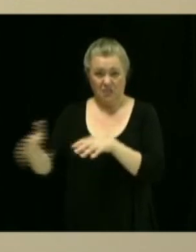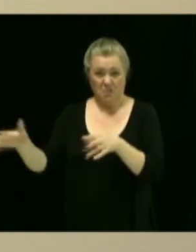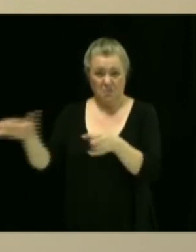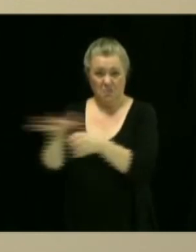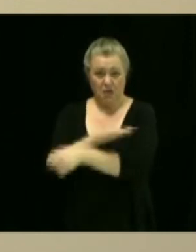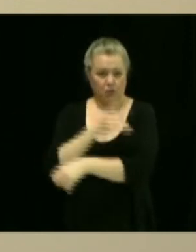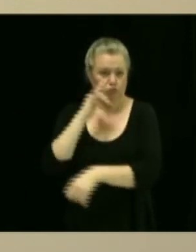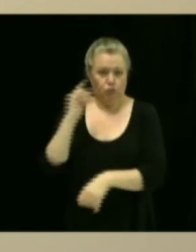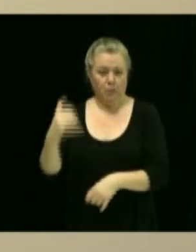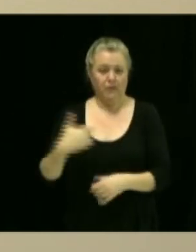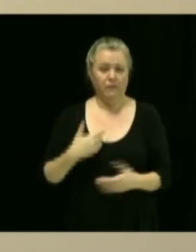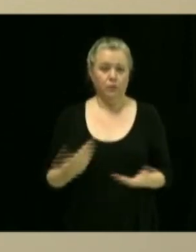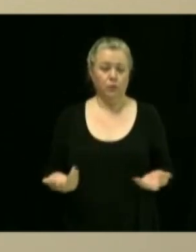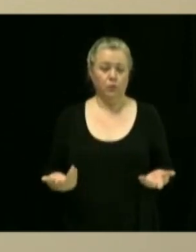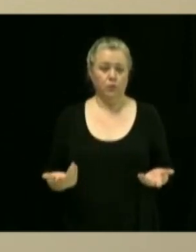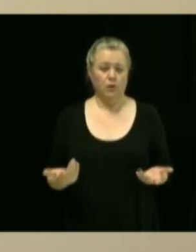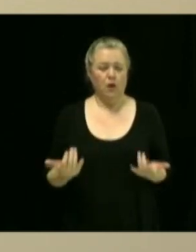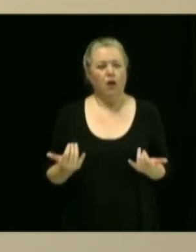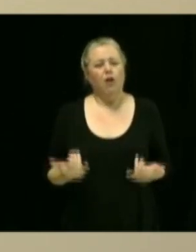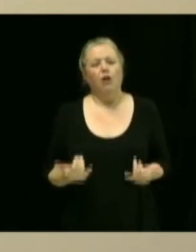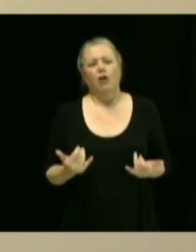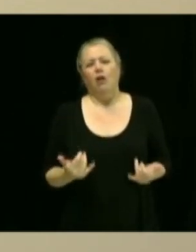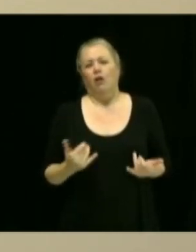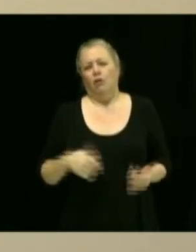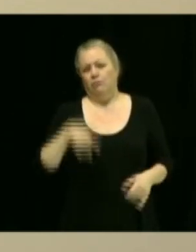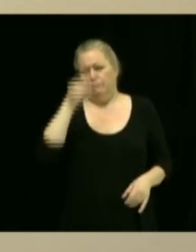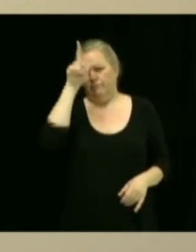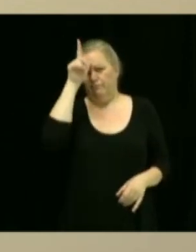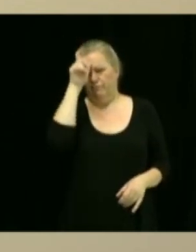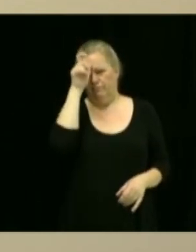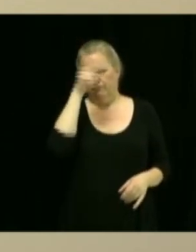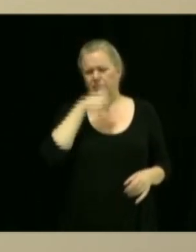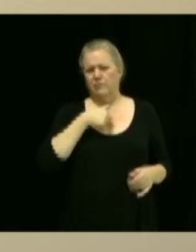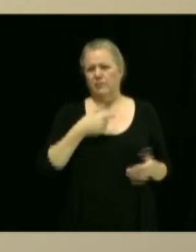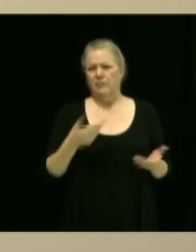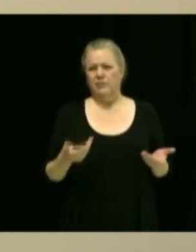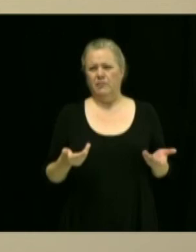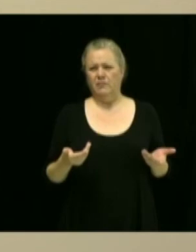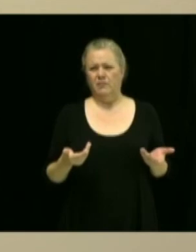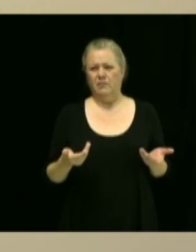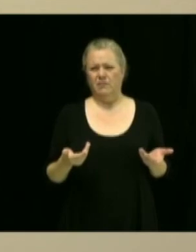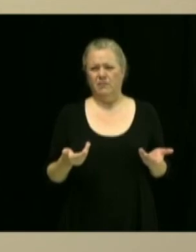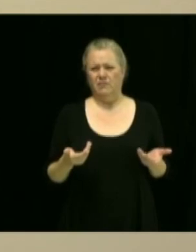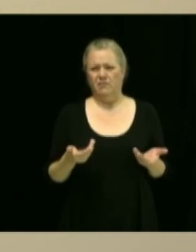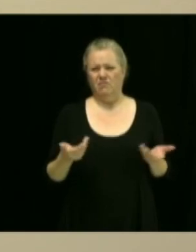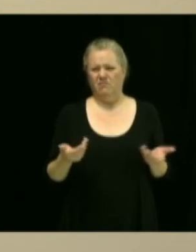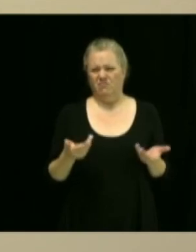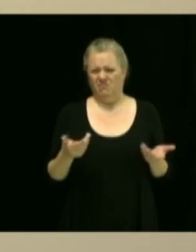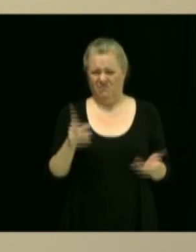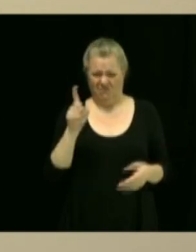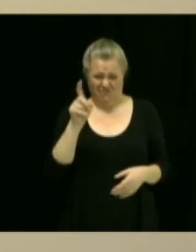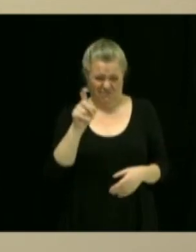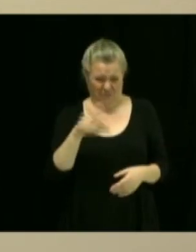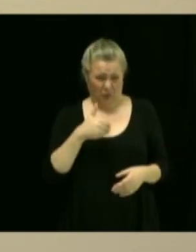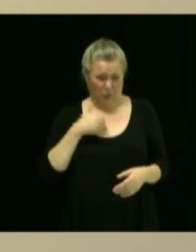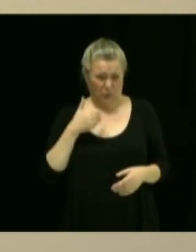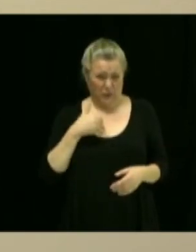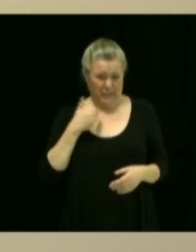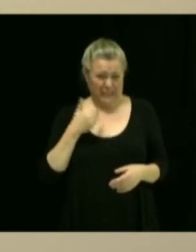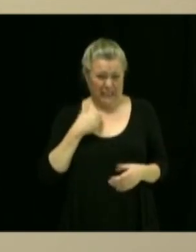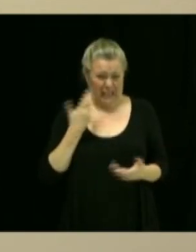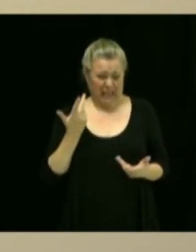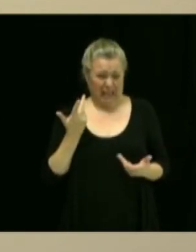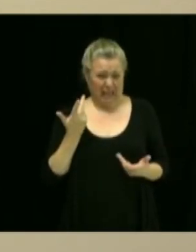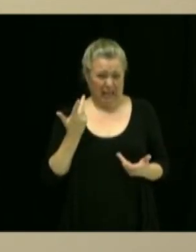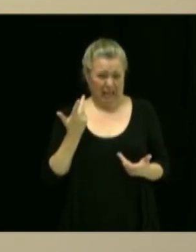j'en suis à me demander, quelle est sa vraie utilité? On